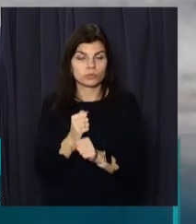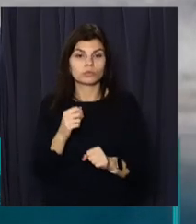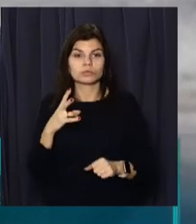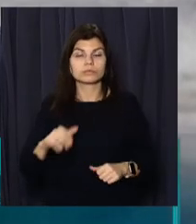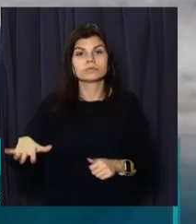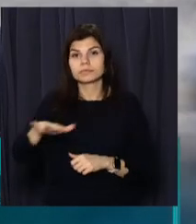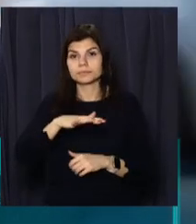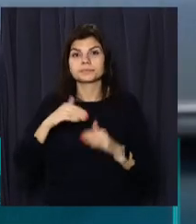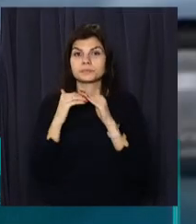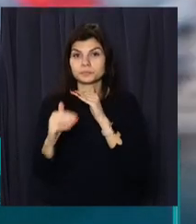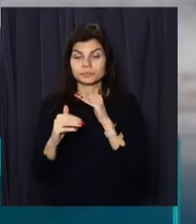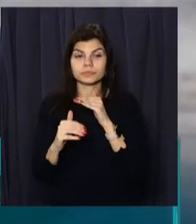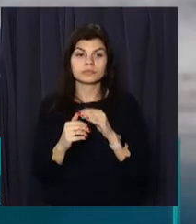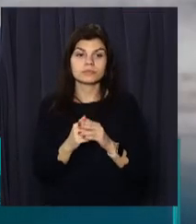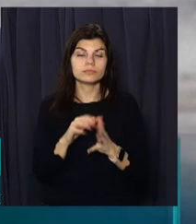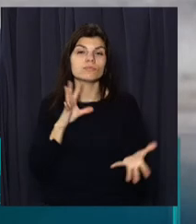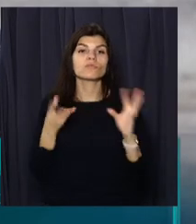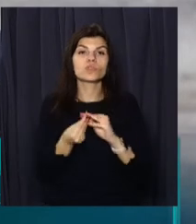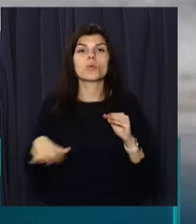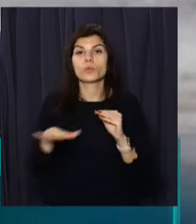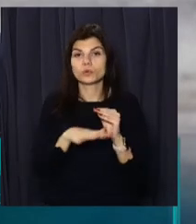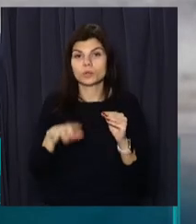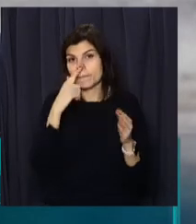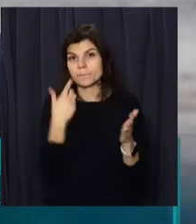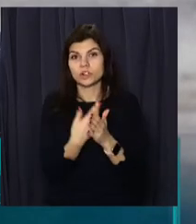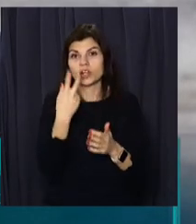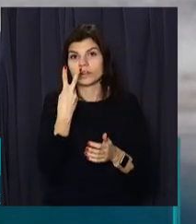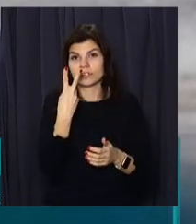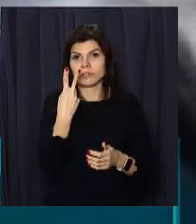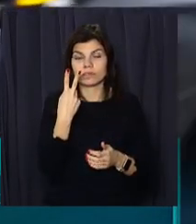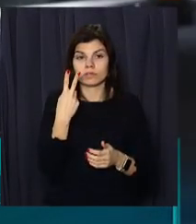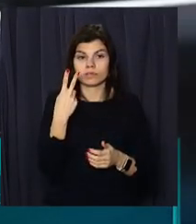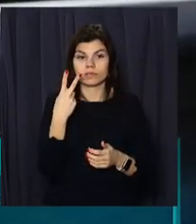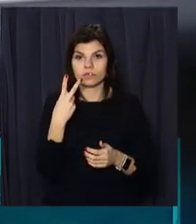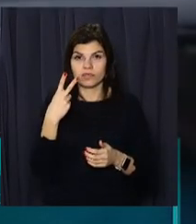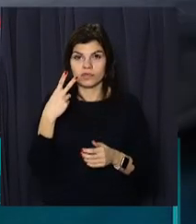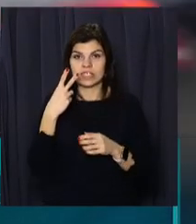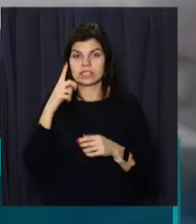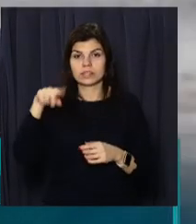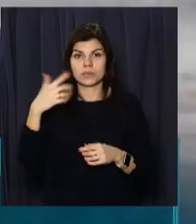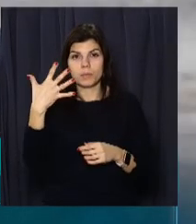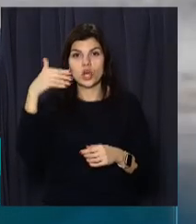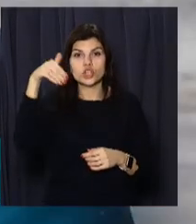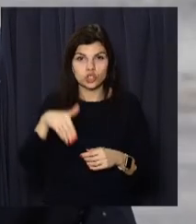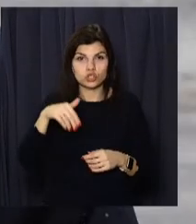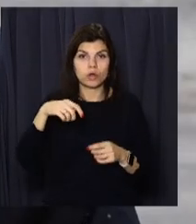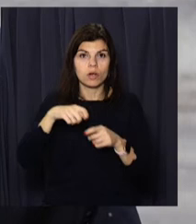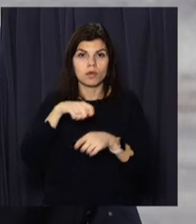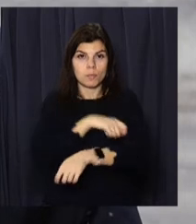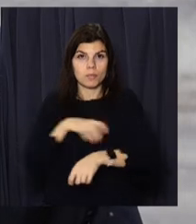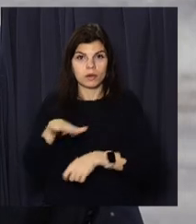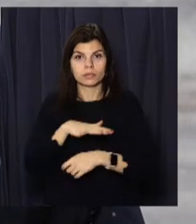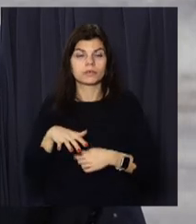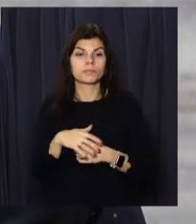тротуарному покритті з загальною площою майже 2,5 тисячі квадратних метрів. Було влаштовано